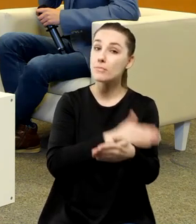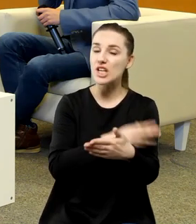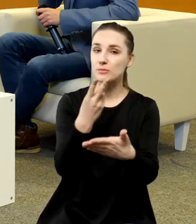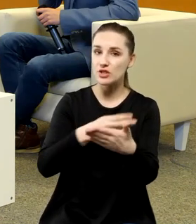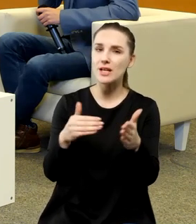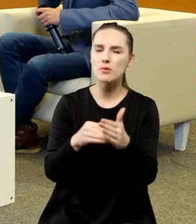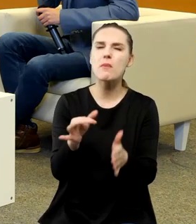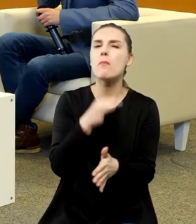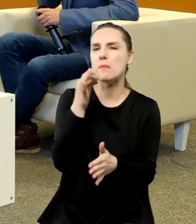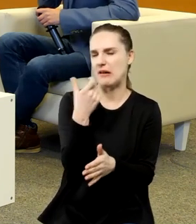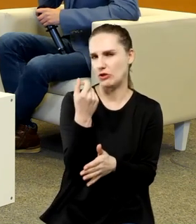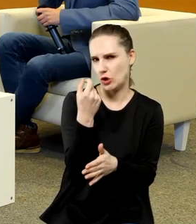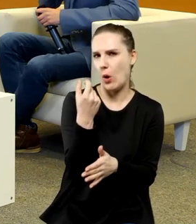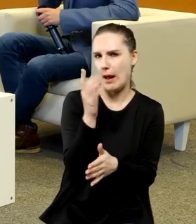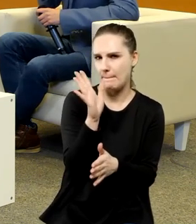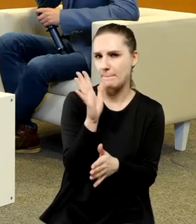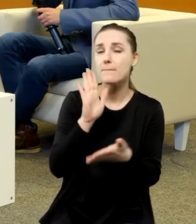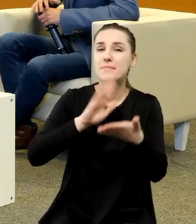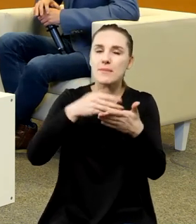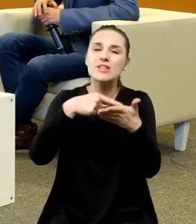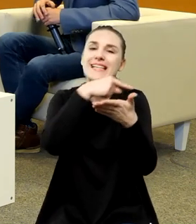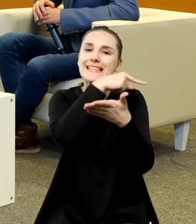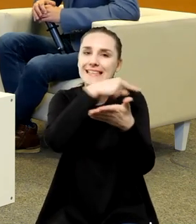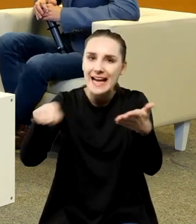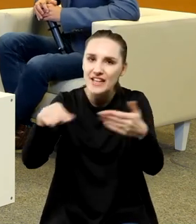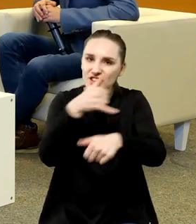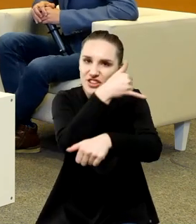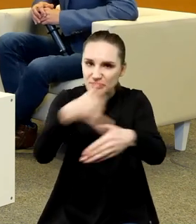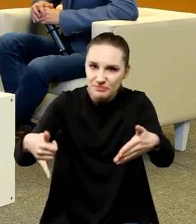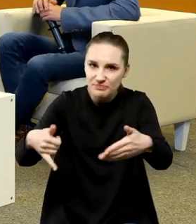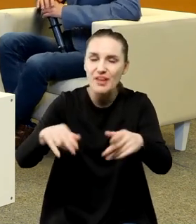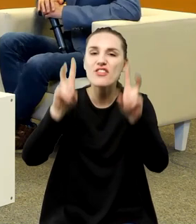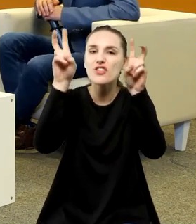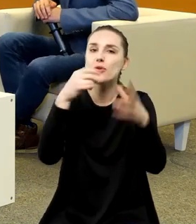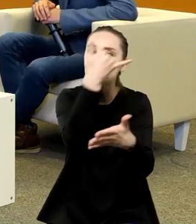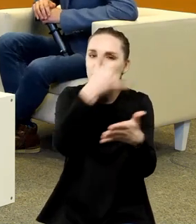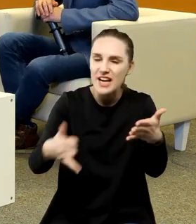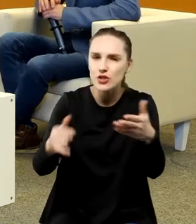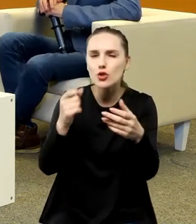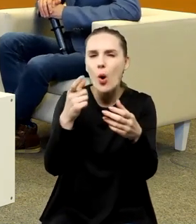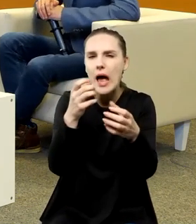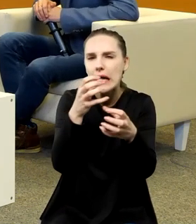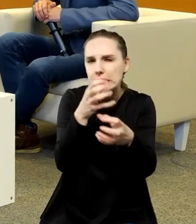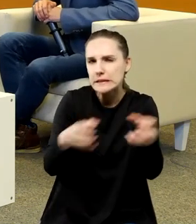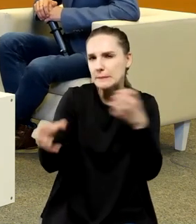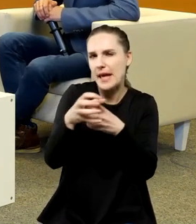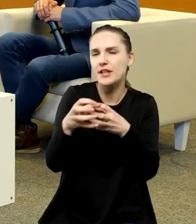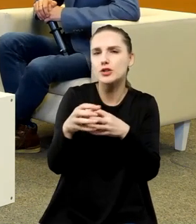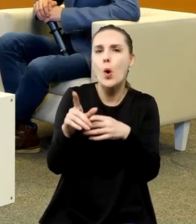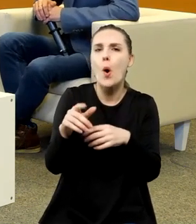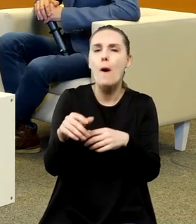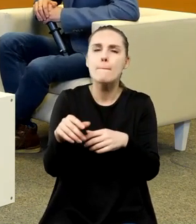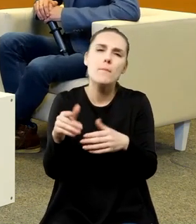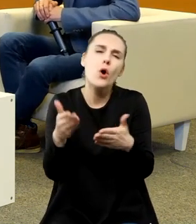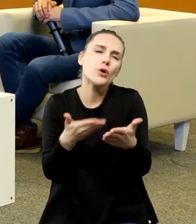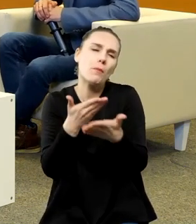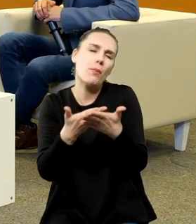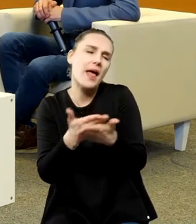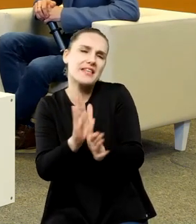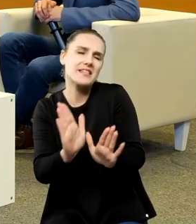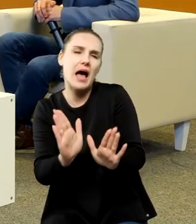pewne poprawki skreślić pewne tytuły zamienić coś twierdzenie pewne na hipotezę i takich